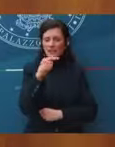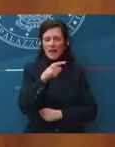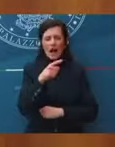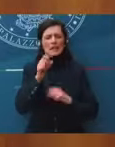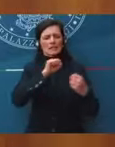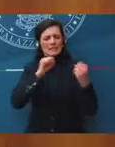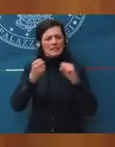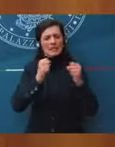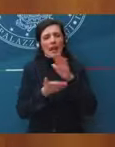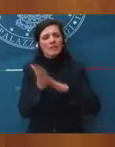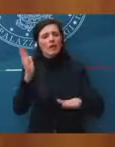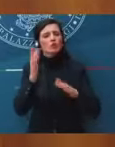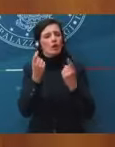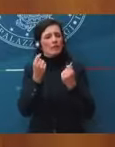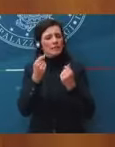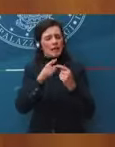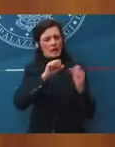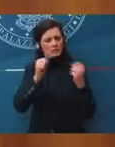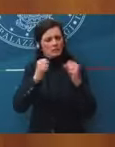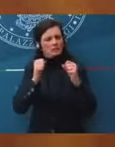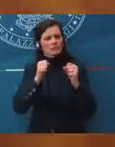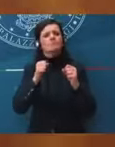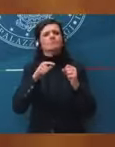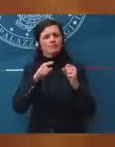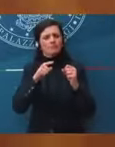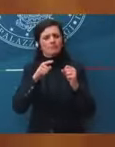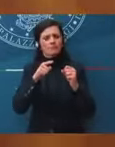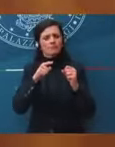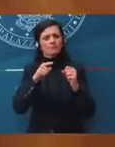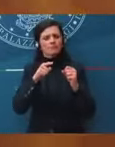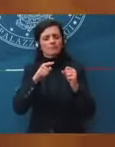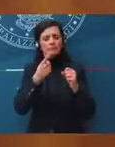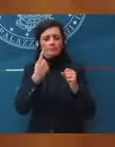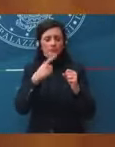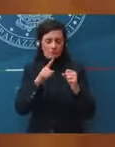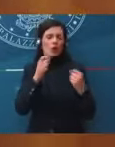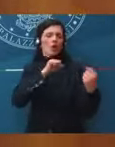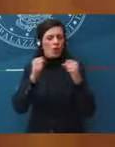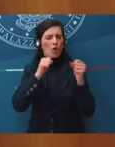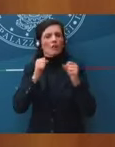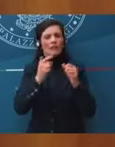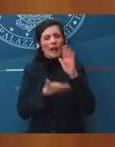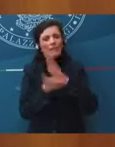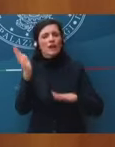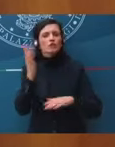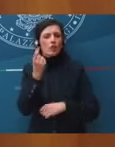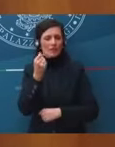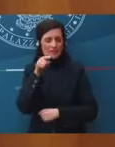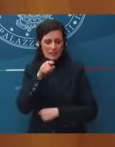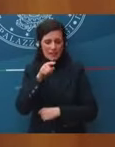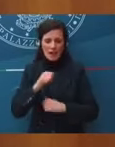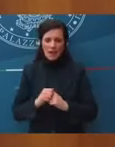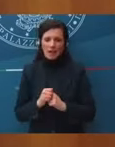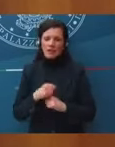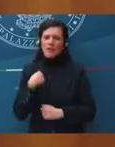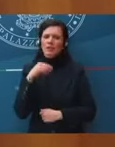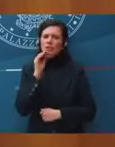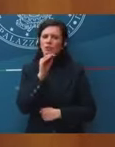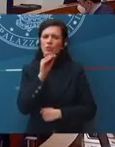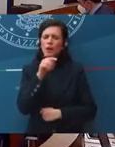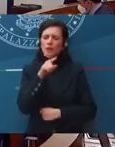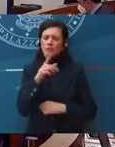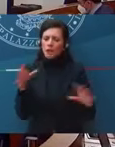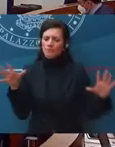'evasione fiscale, le domando Presidente come si concilia questo